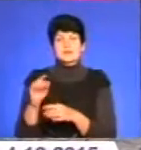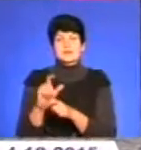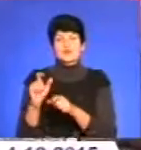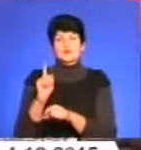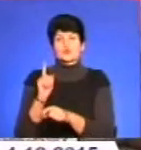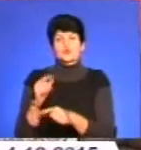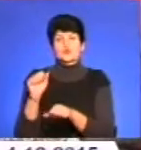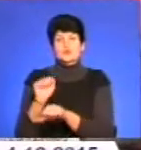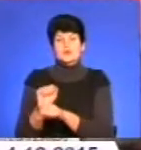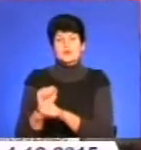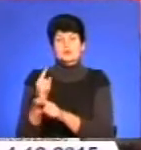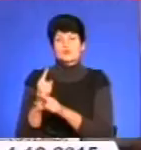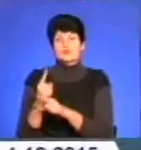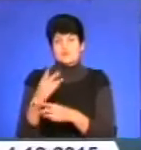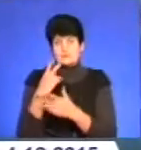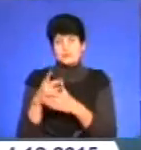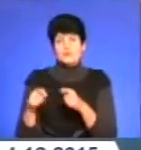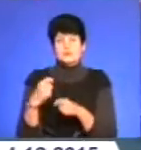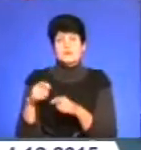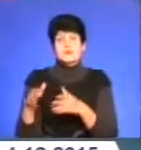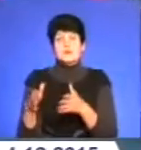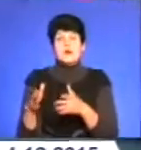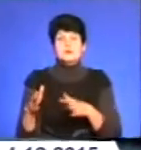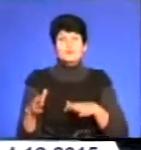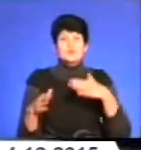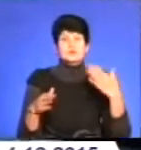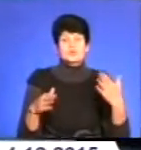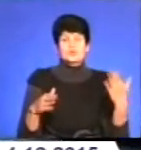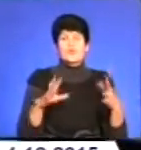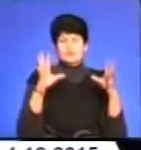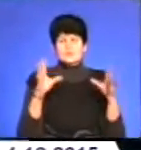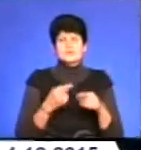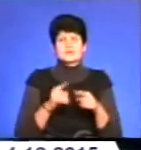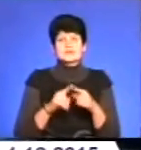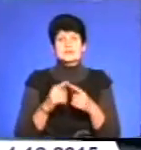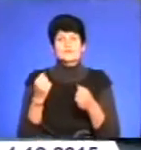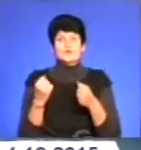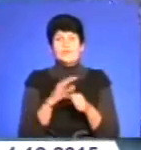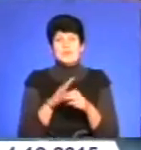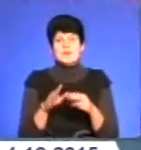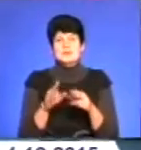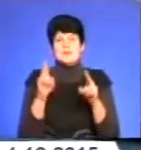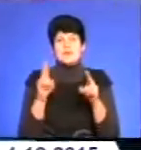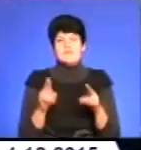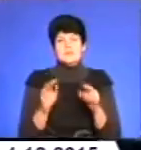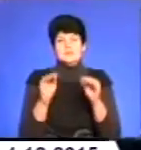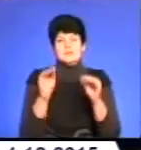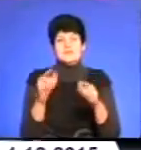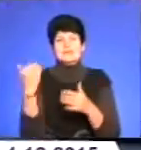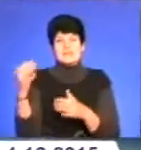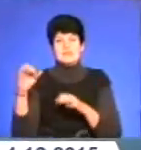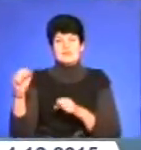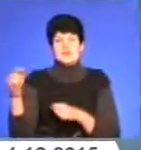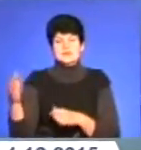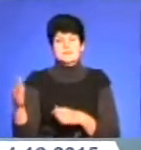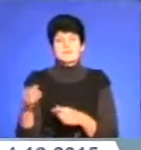Виможнюють правилового руху порушників. А з протилежного боку усі ці автівки не за правилами запаркували їхні власники.